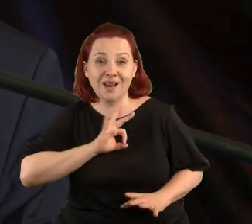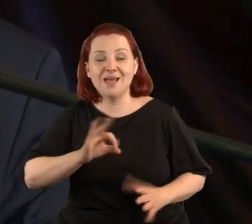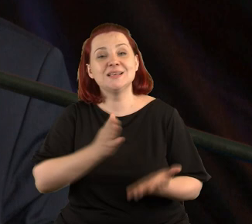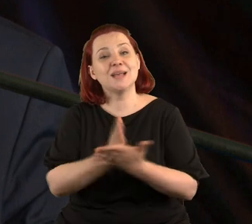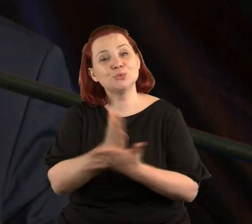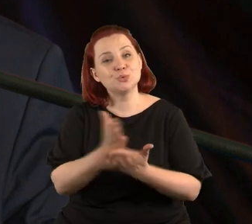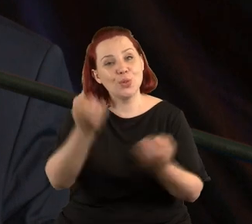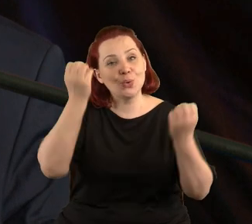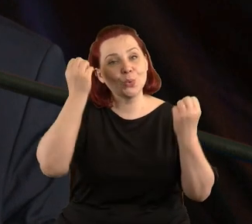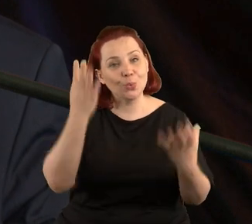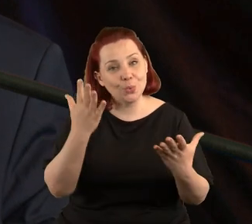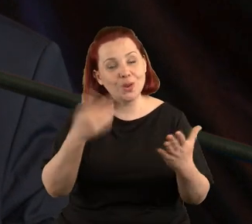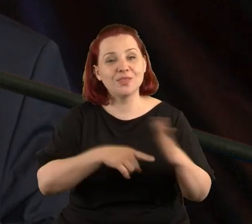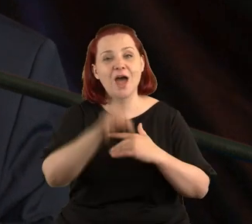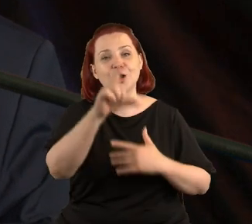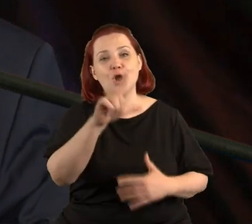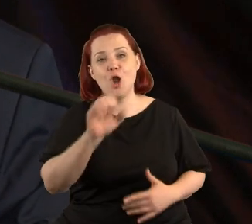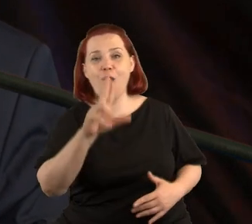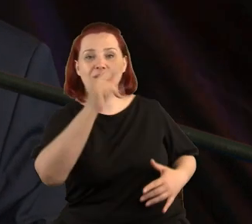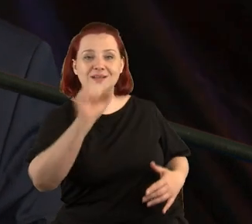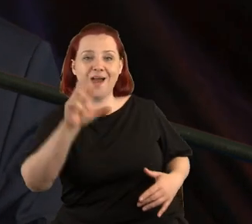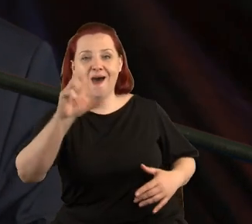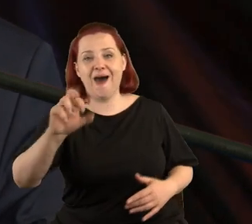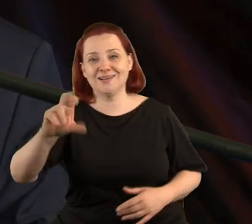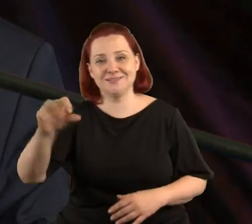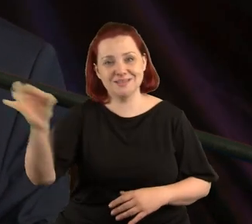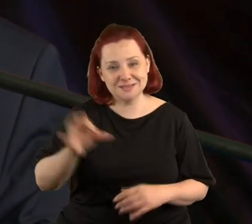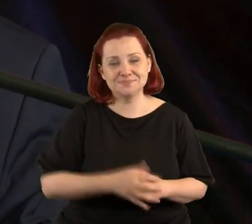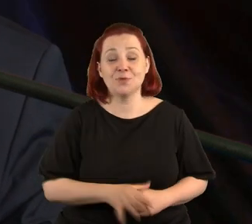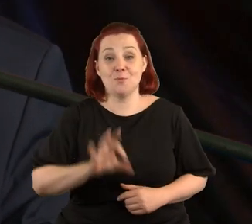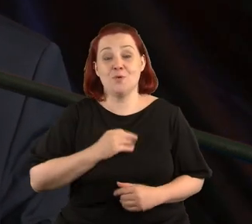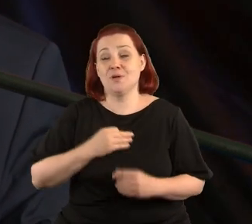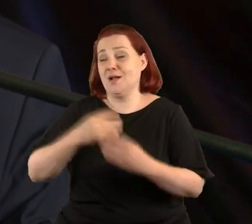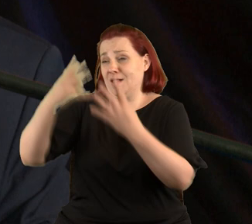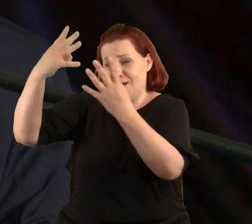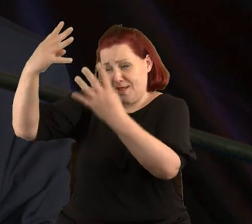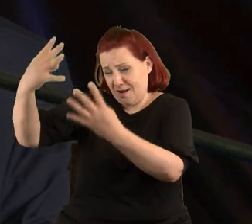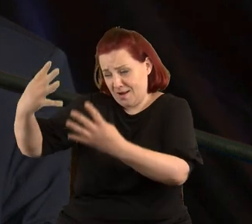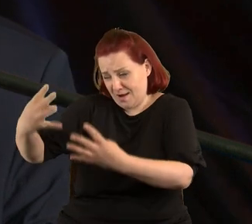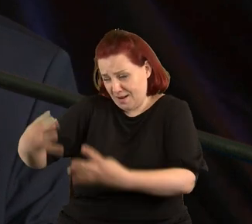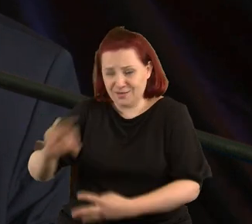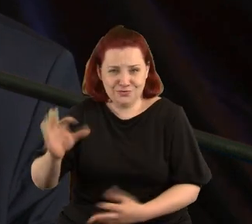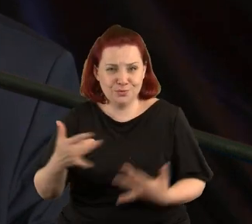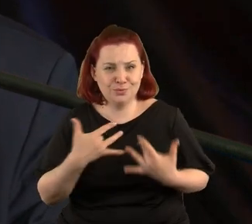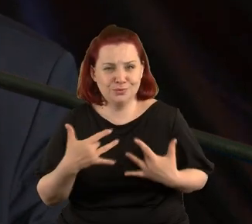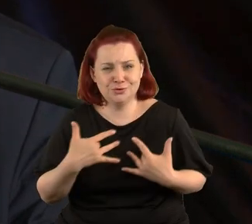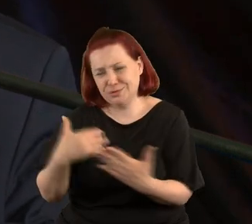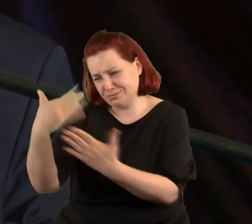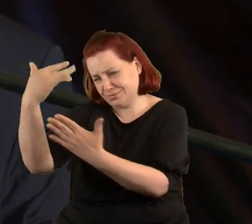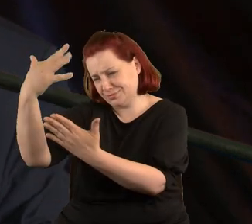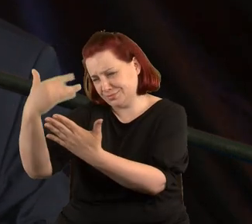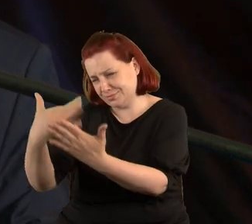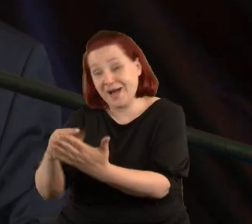kulturze Gloria Artis. To moja prezentacja noty biograficznej pana profesora jest bardzo